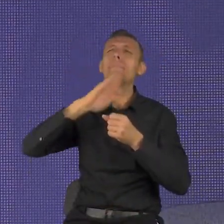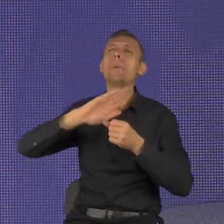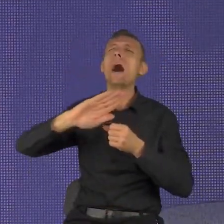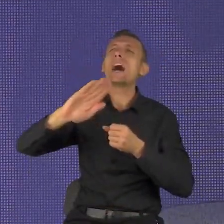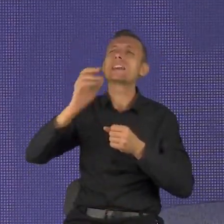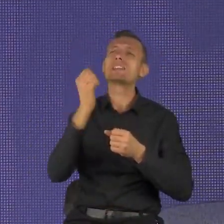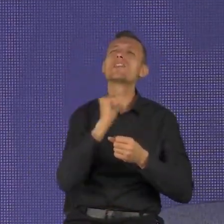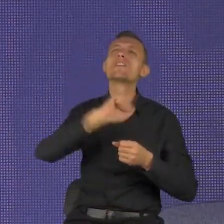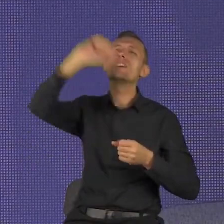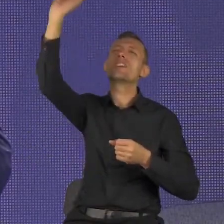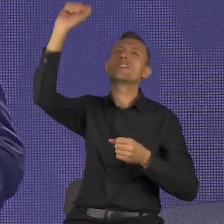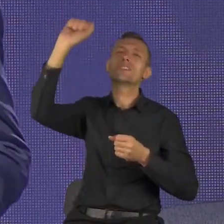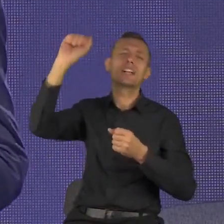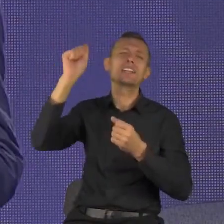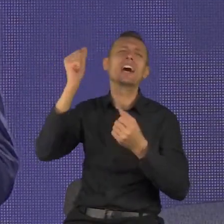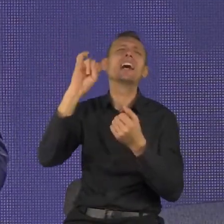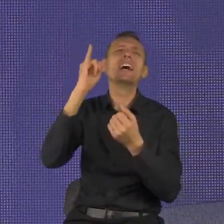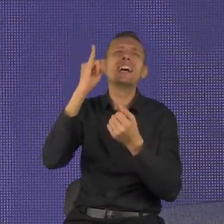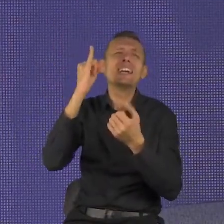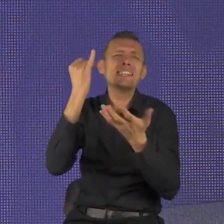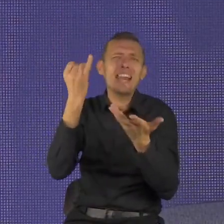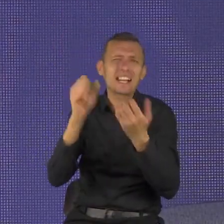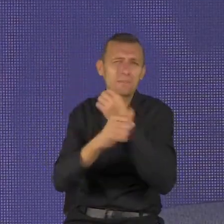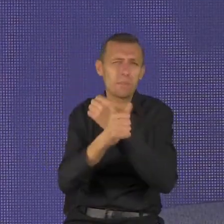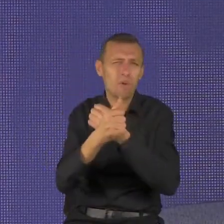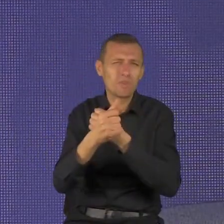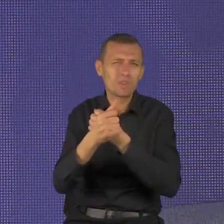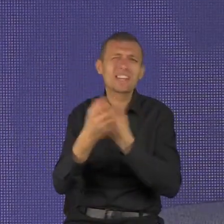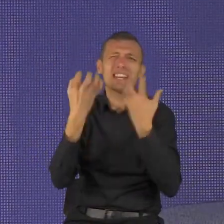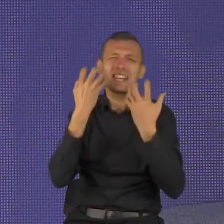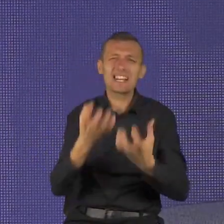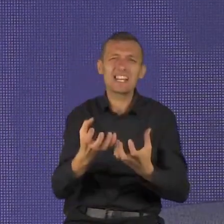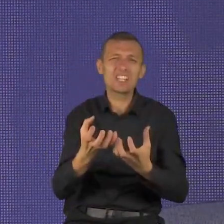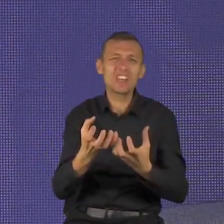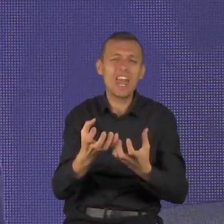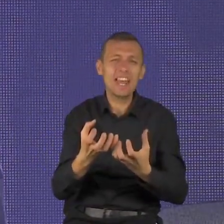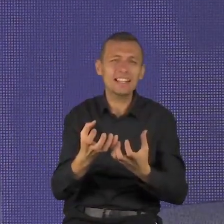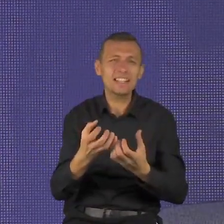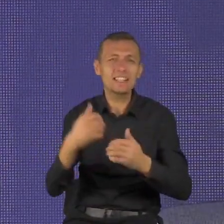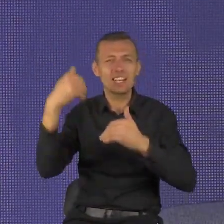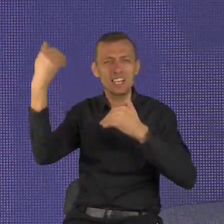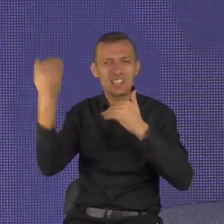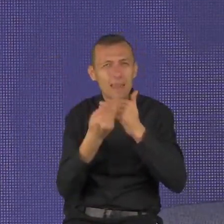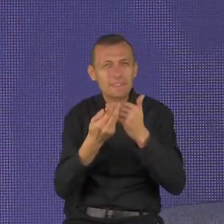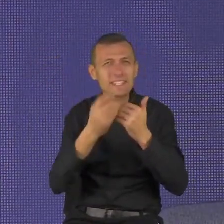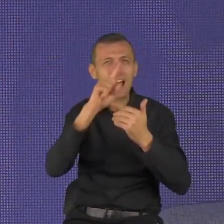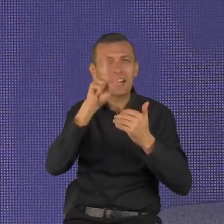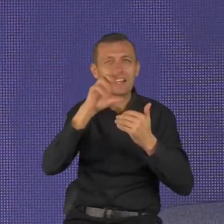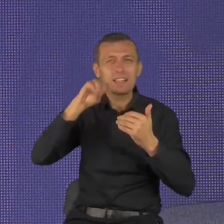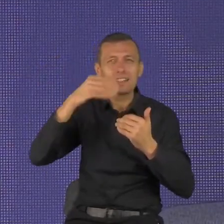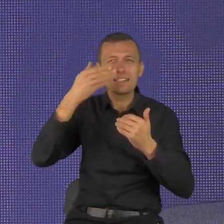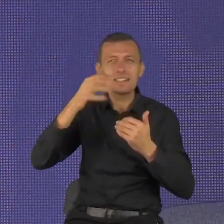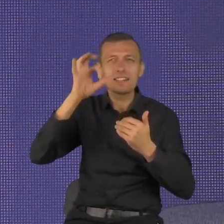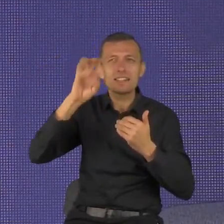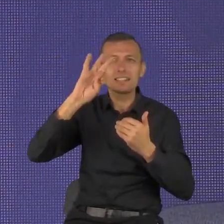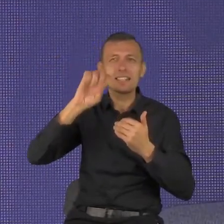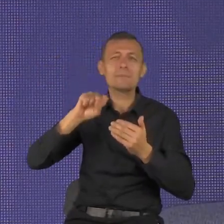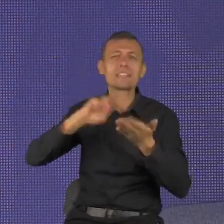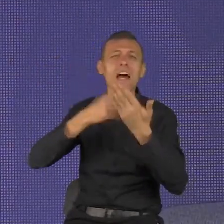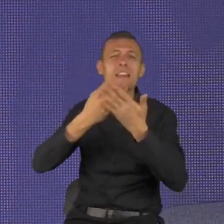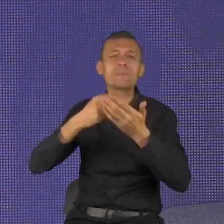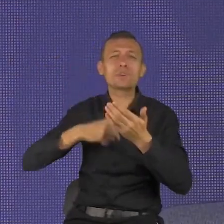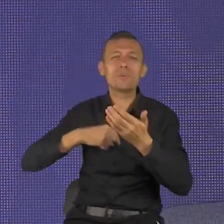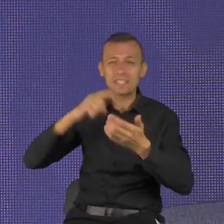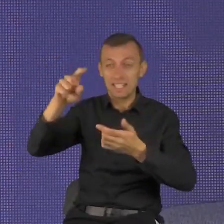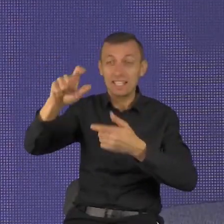Spotkałem takich, którzy byli motywowani przez niepewność. Spotkałem takich, którzy byli motywowani przez swoje ego. A